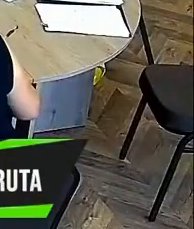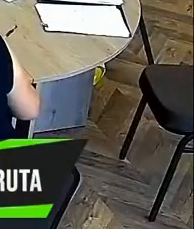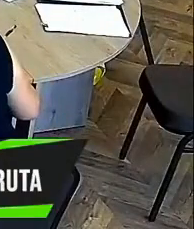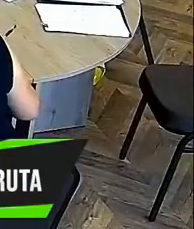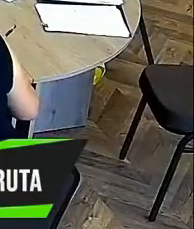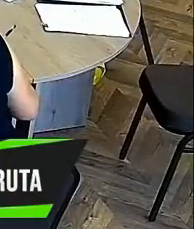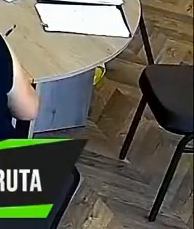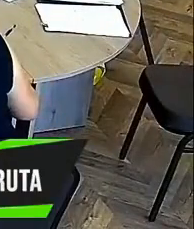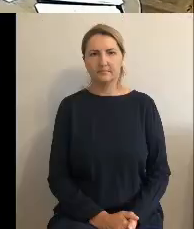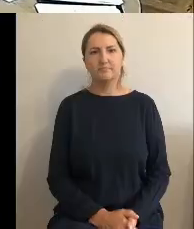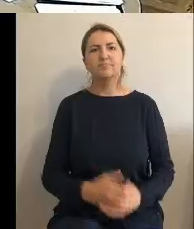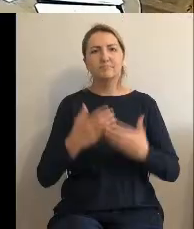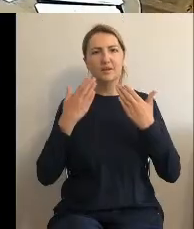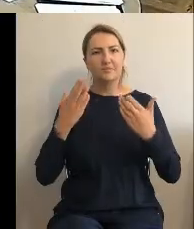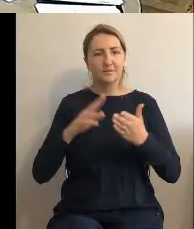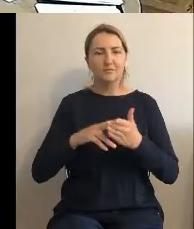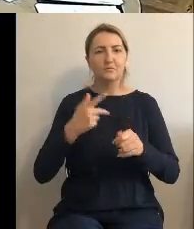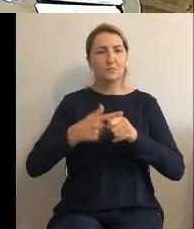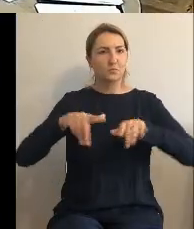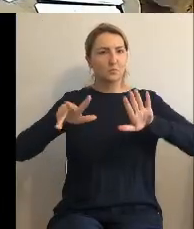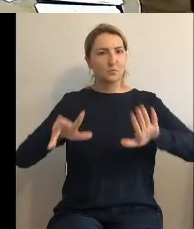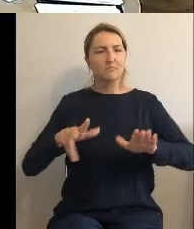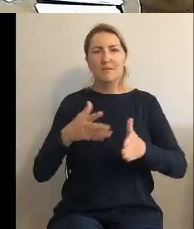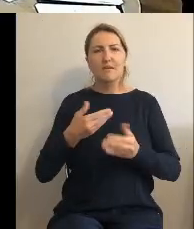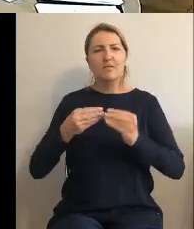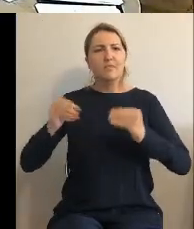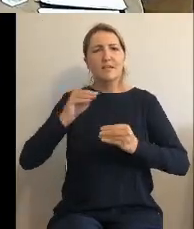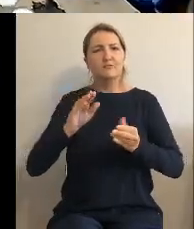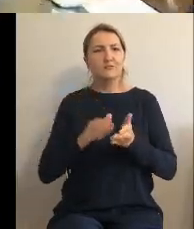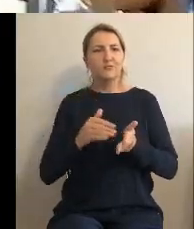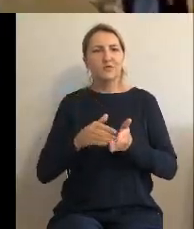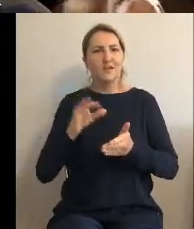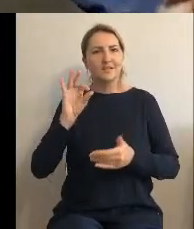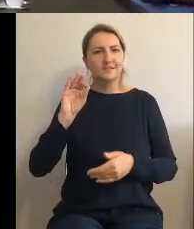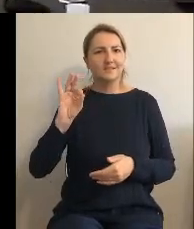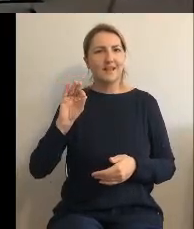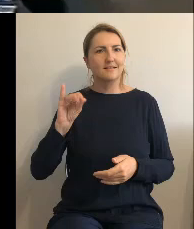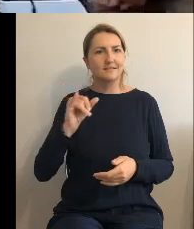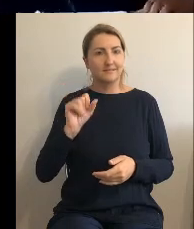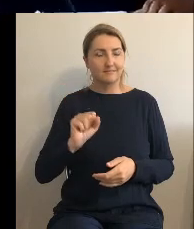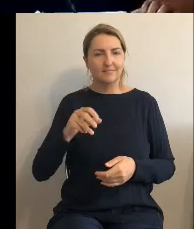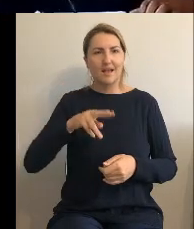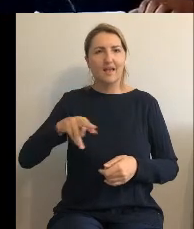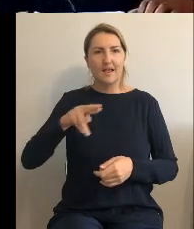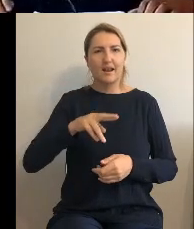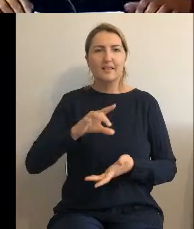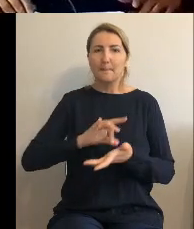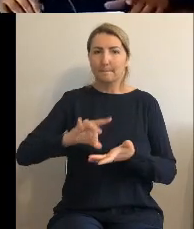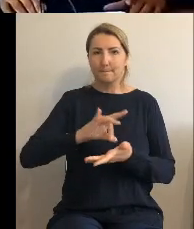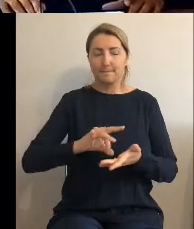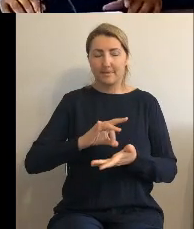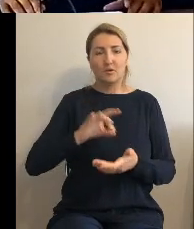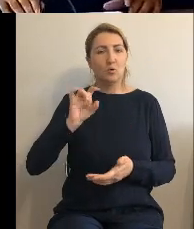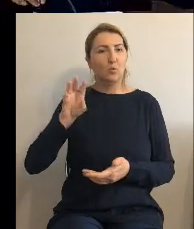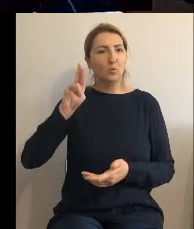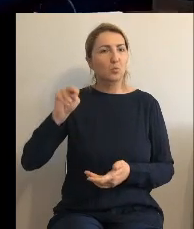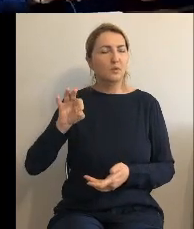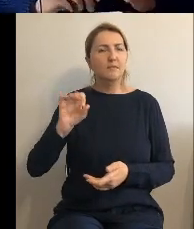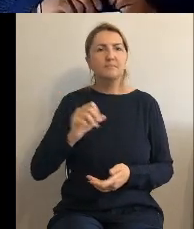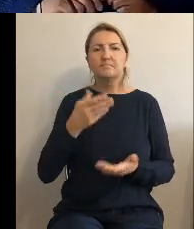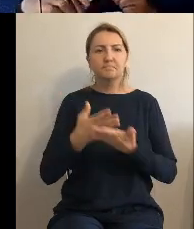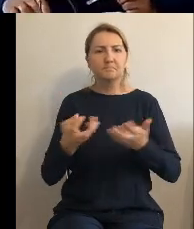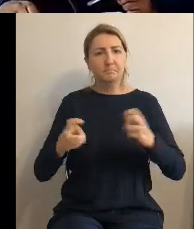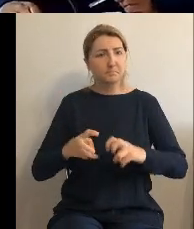Dziś z tej ósmej nadzwyczajnej sesji Rady Gminy Gruta, dzisiejsza sesja nadzwyczajna została zwołana na wniosek Pana Wójta,